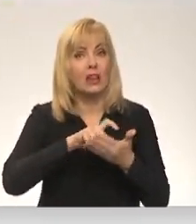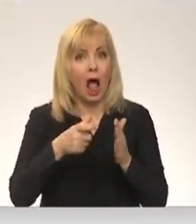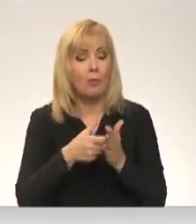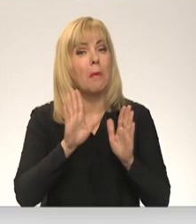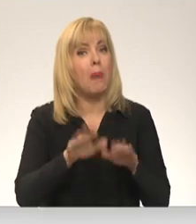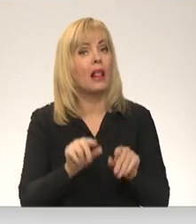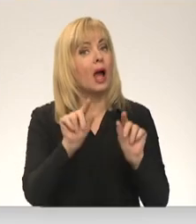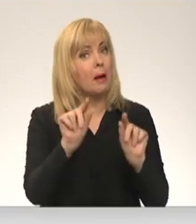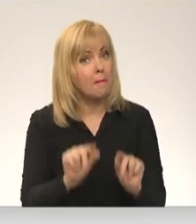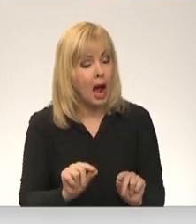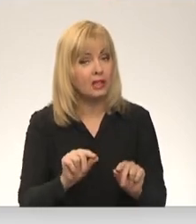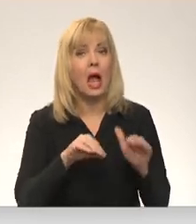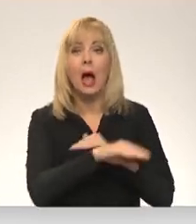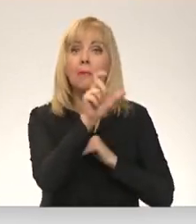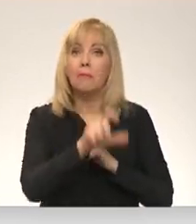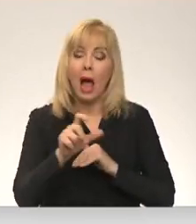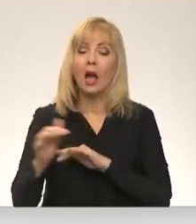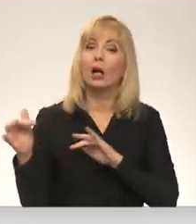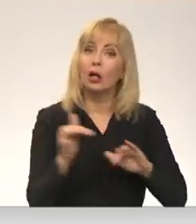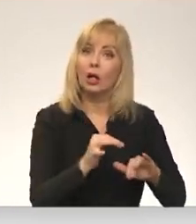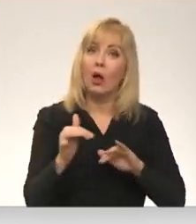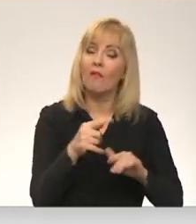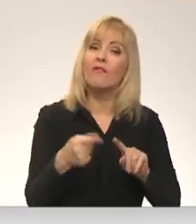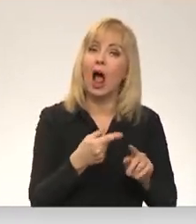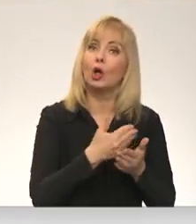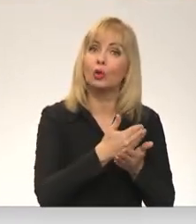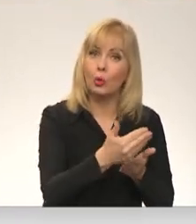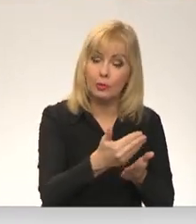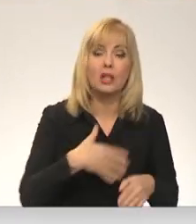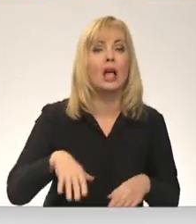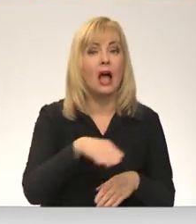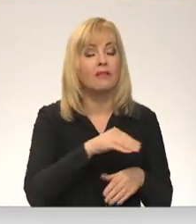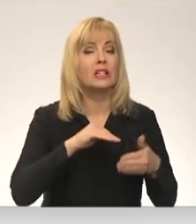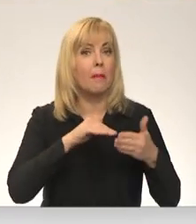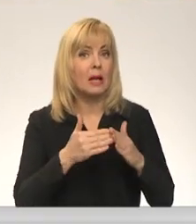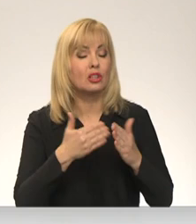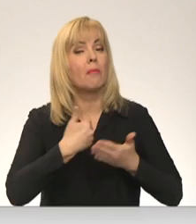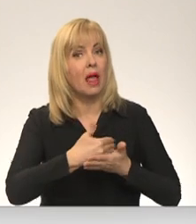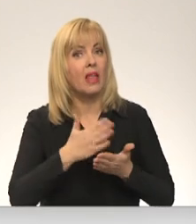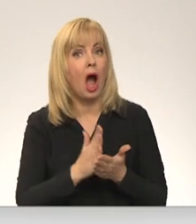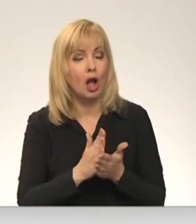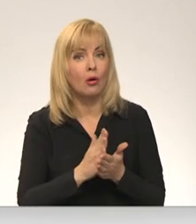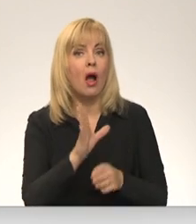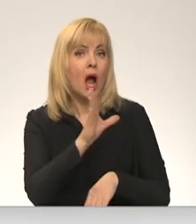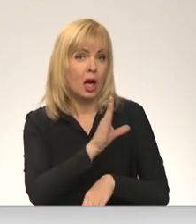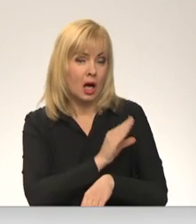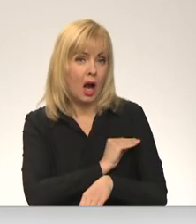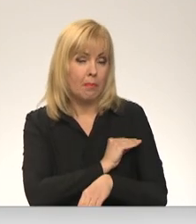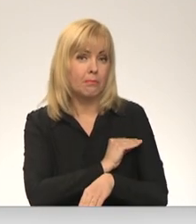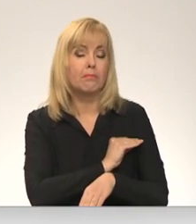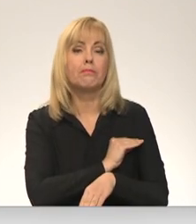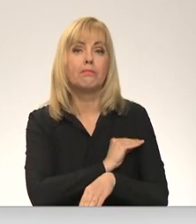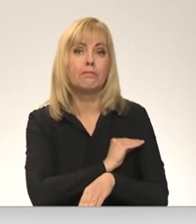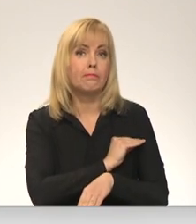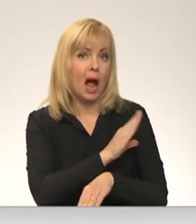mazāk, bet bēgļu plūs mani apsīksta. Jādzīst, ka pilnīgi visās pilsētās lielākajā daļā šī kapacitāte tuvojas maksimumam